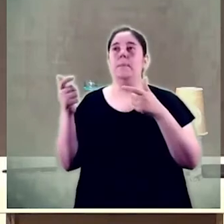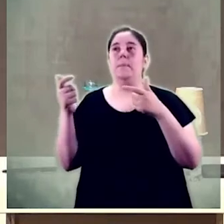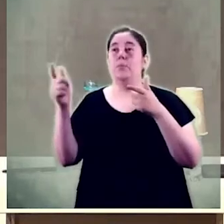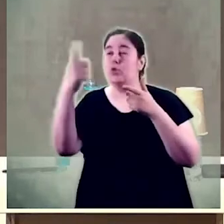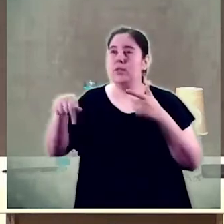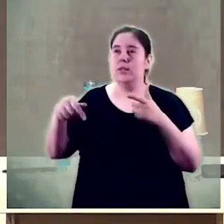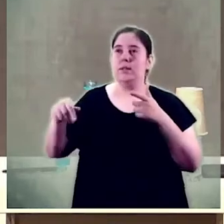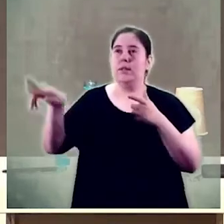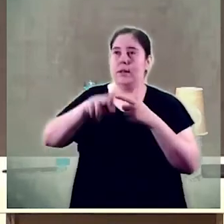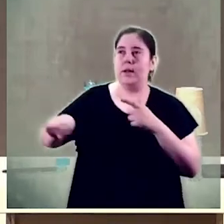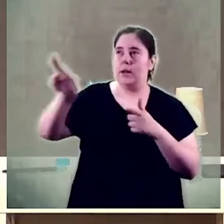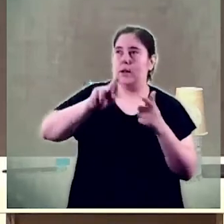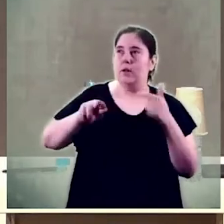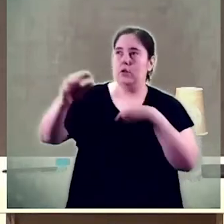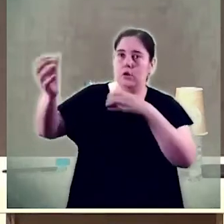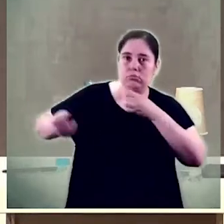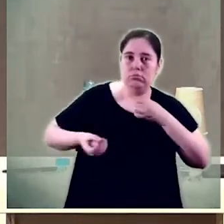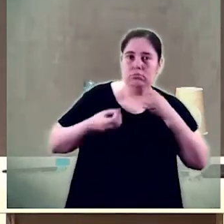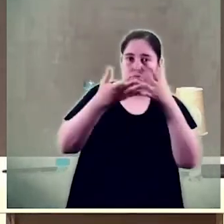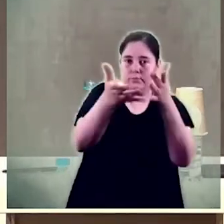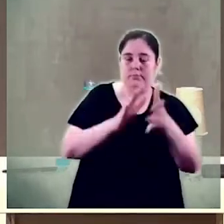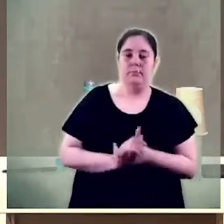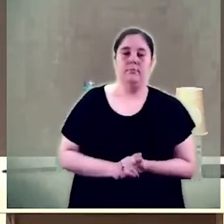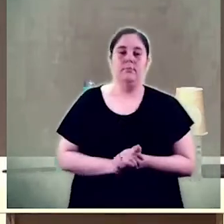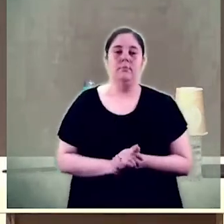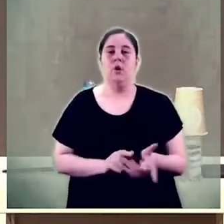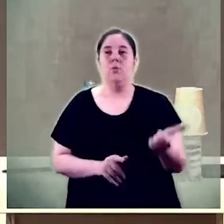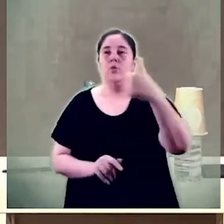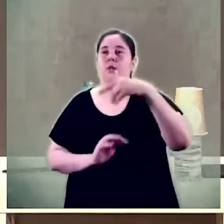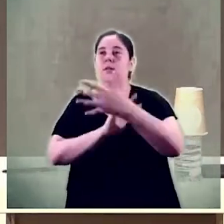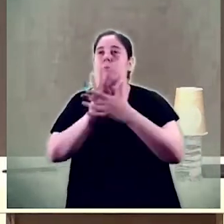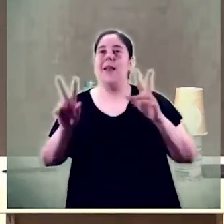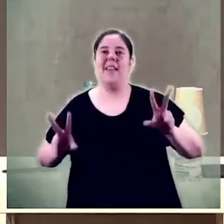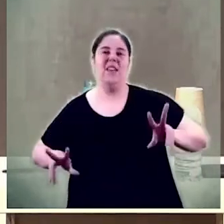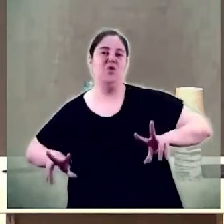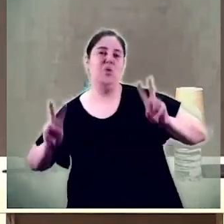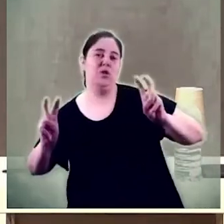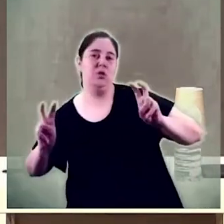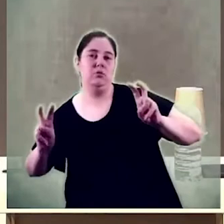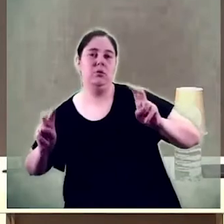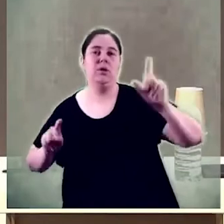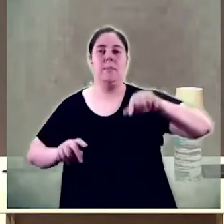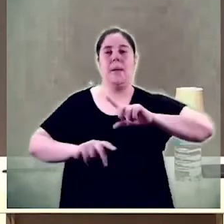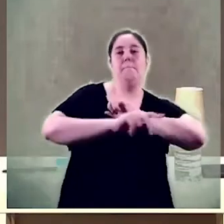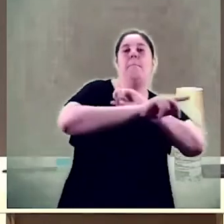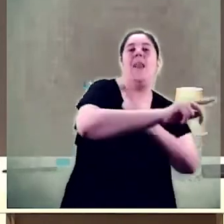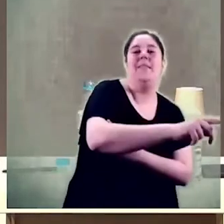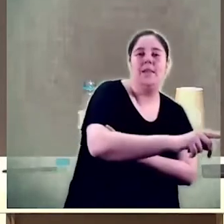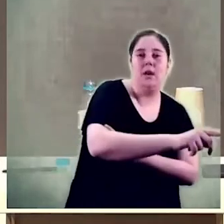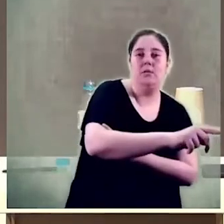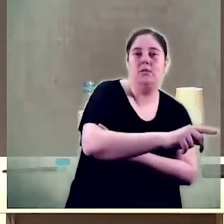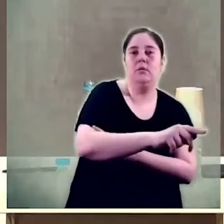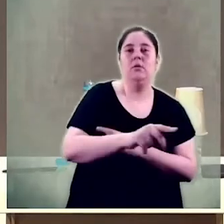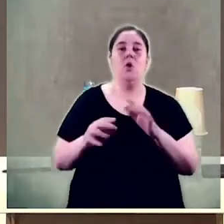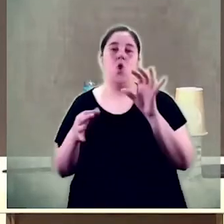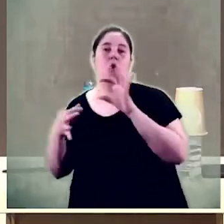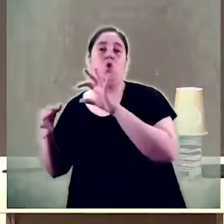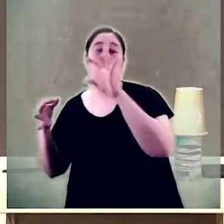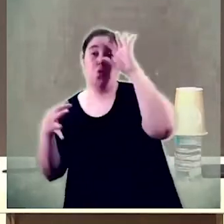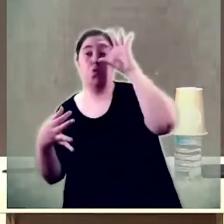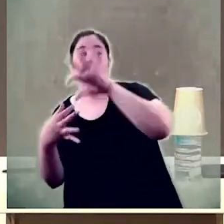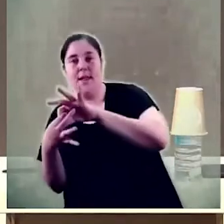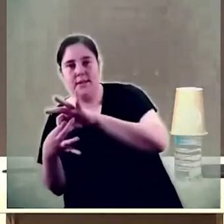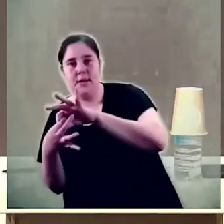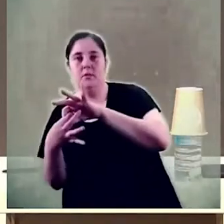he sentit que heu repetit simultàniament quan dic com podia definir heu parlat d'innovació heu parlat de valentia heu